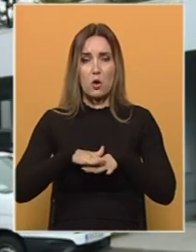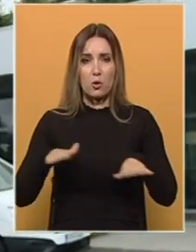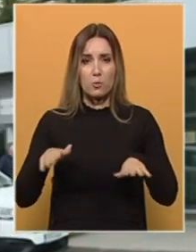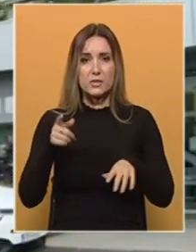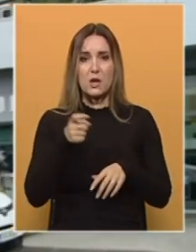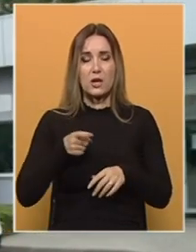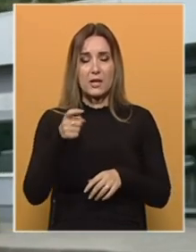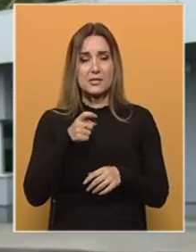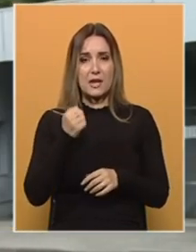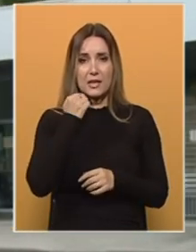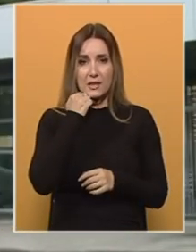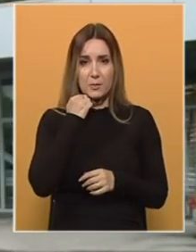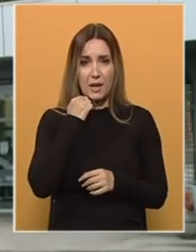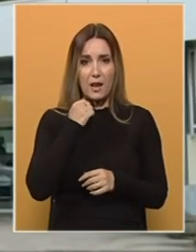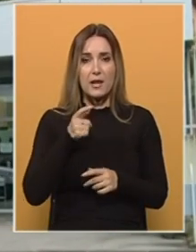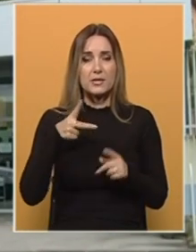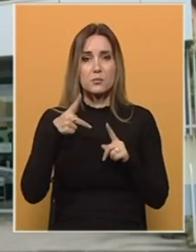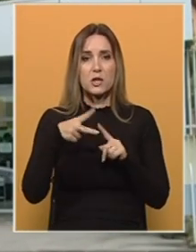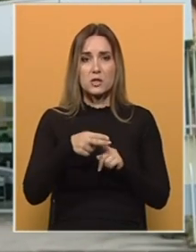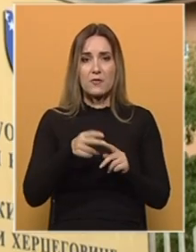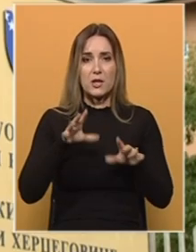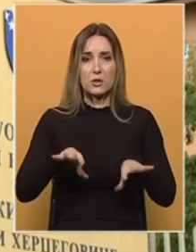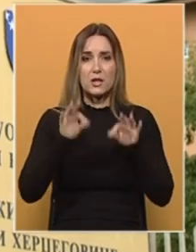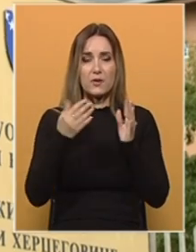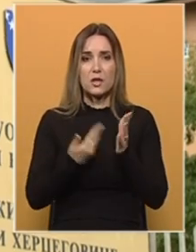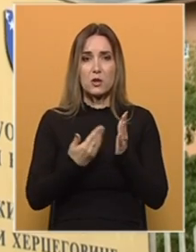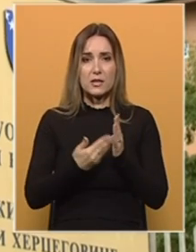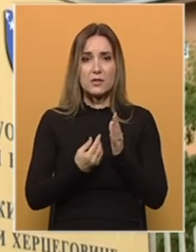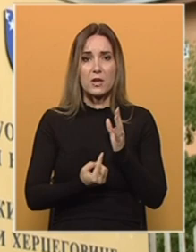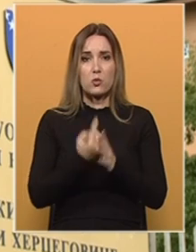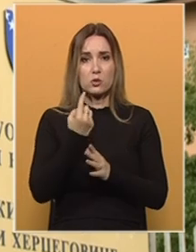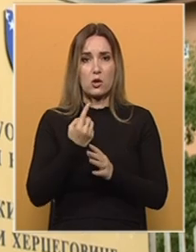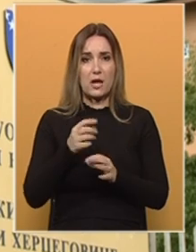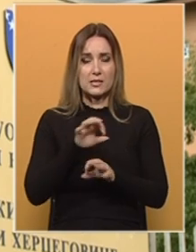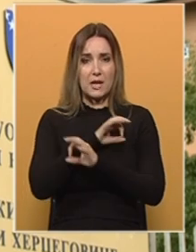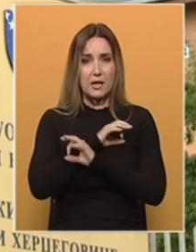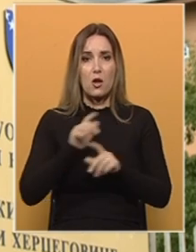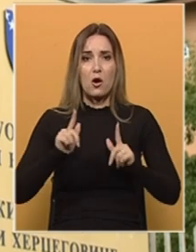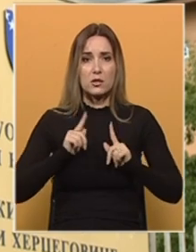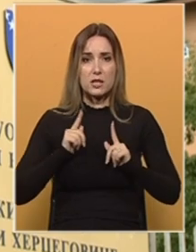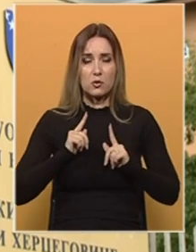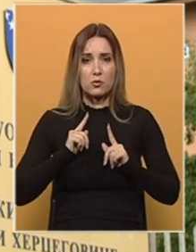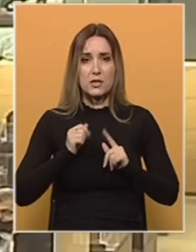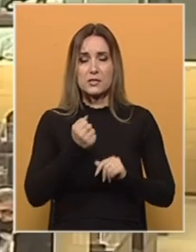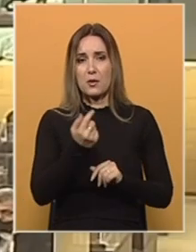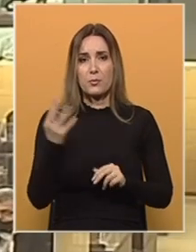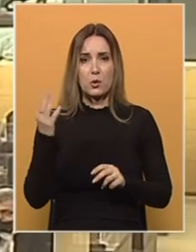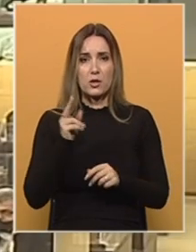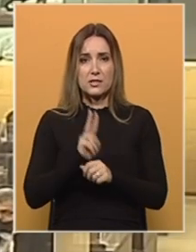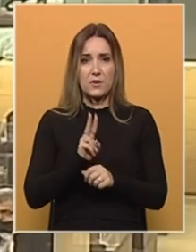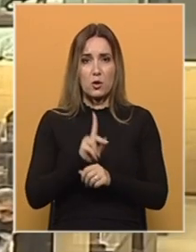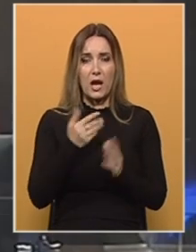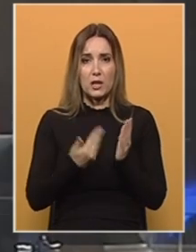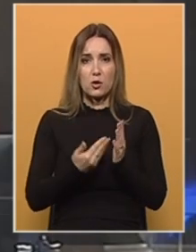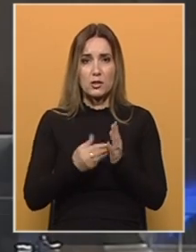terete za organizirani kriminal, isprečavanje, otkrivanja i dokazivanje uzroka stradanja. Očekuje se izvođenje brujnih svjedoka i dokaza.